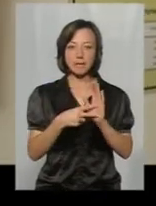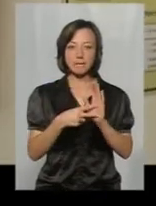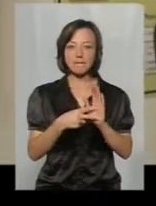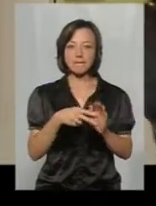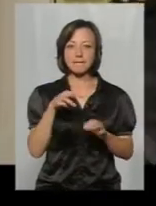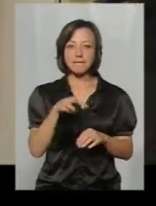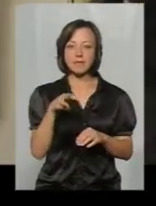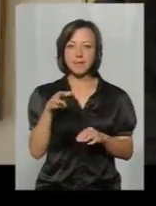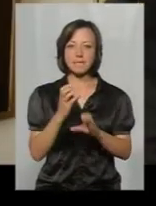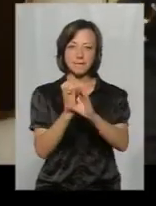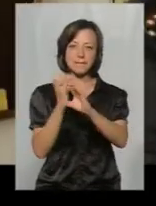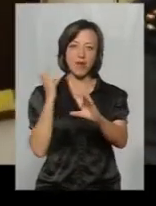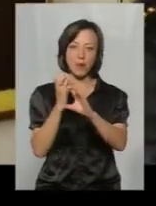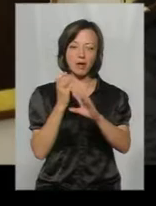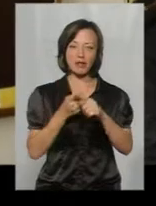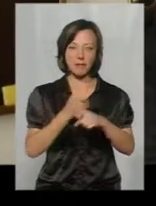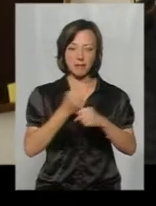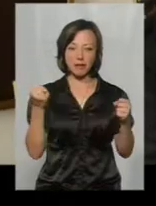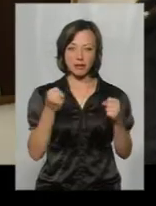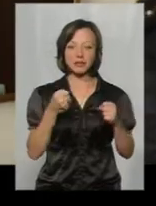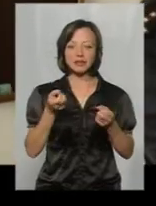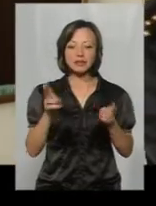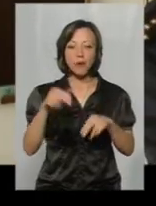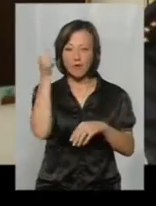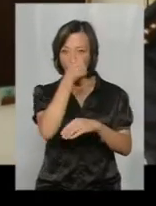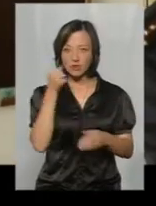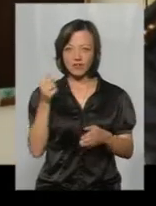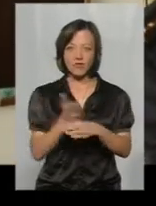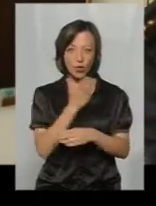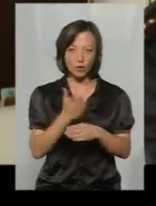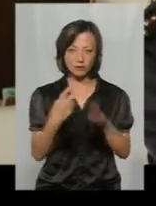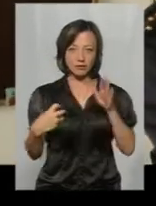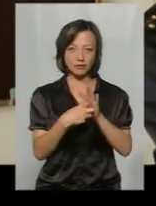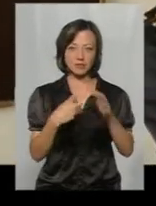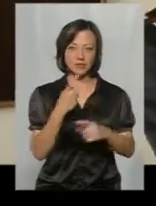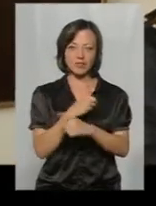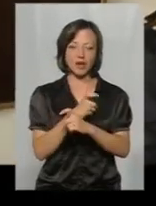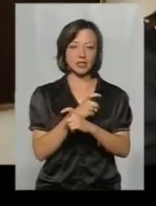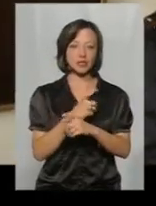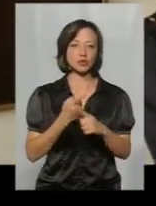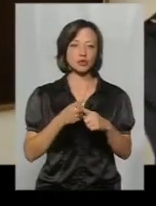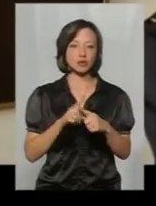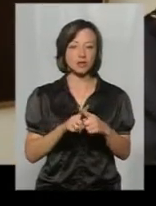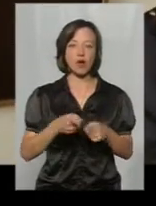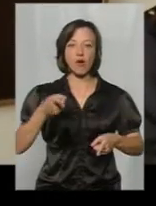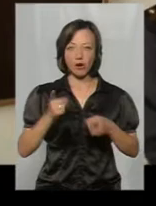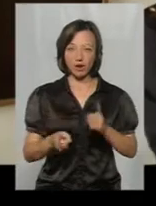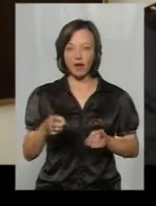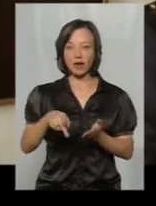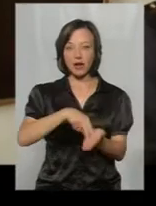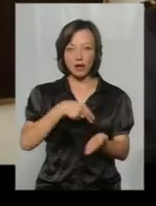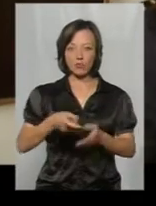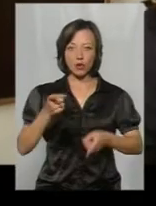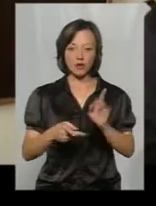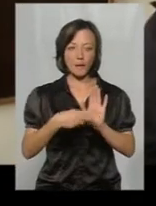залишилася, в якому році вона виготовлена, і німецька свастика. Це оригінальна краска і